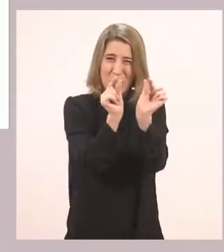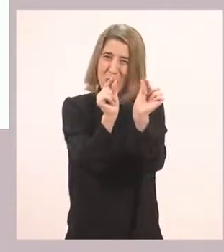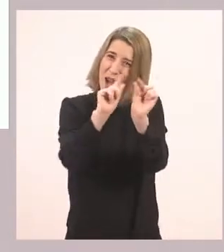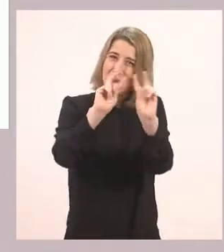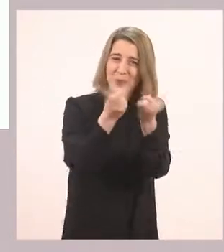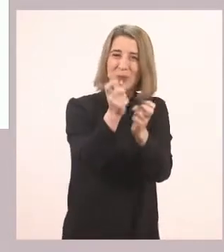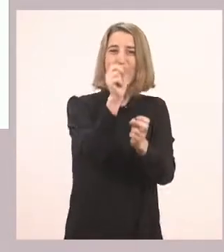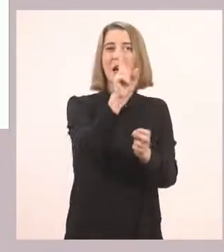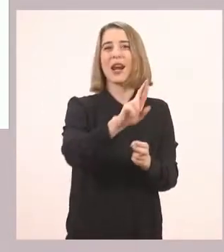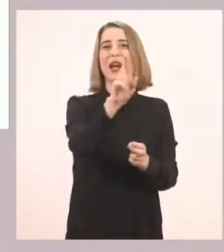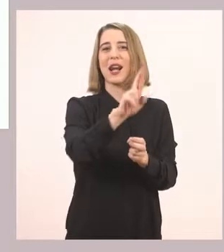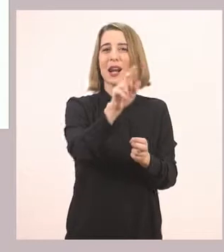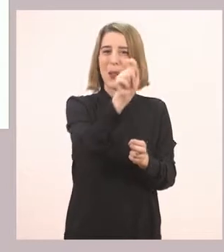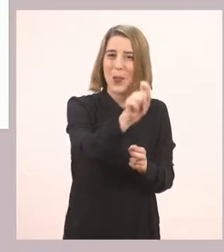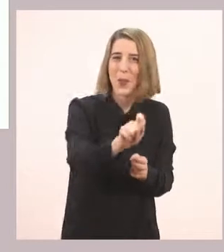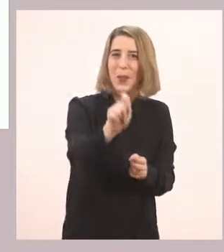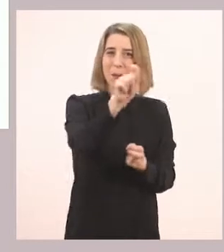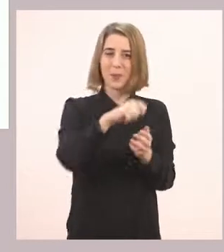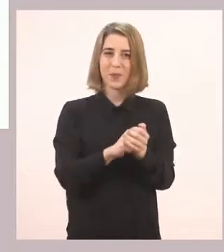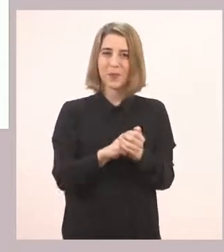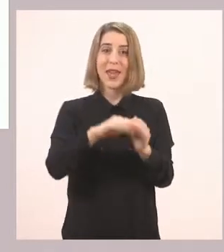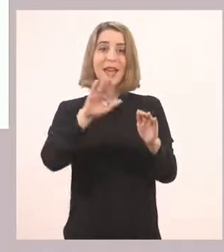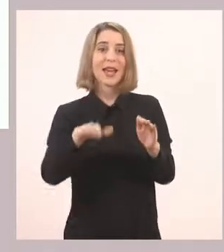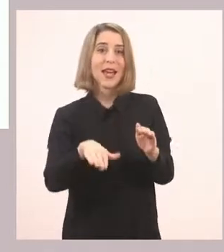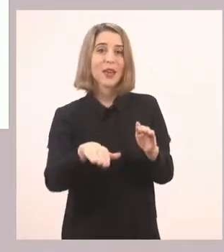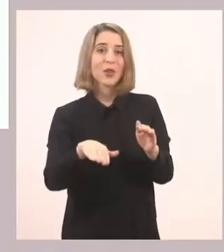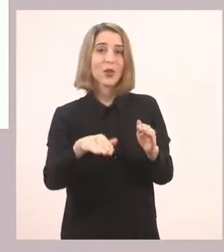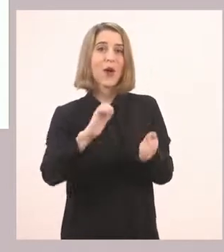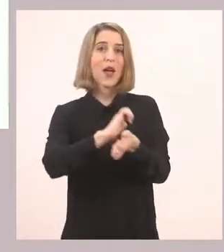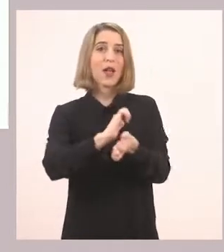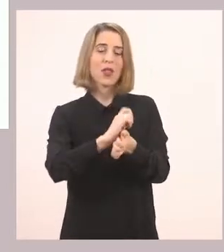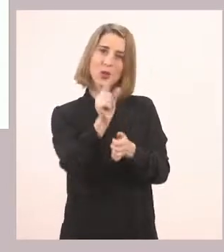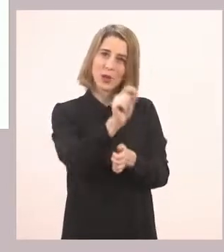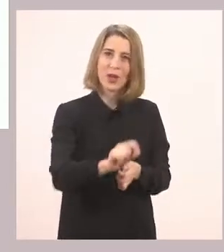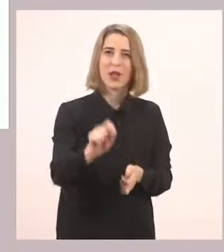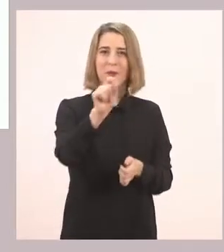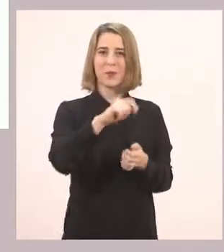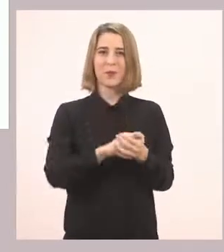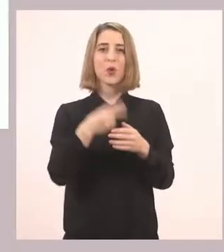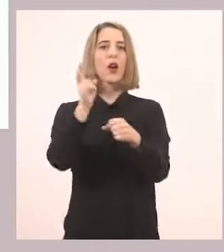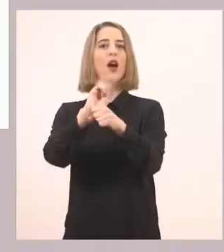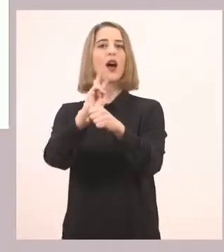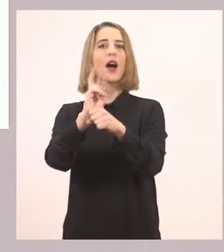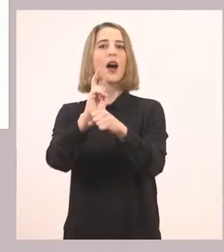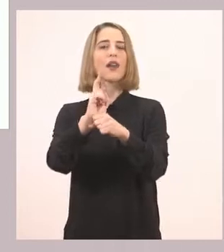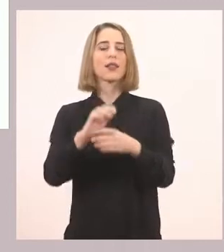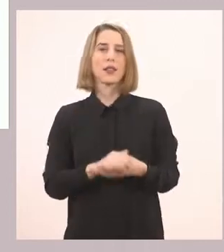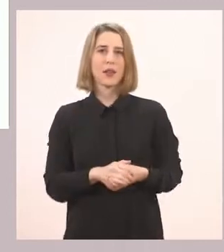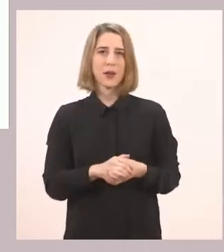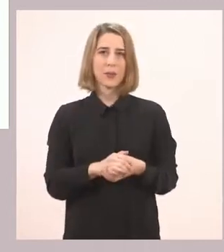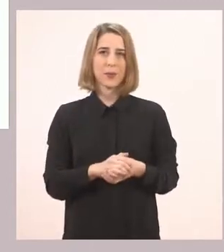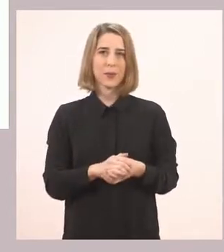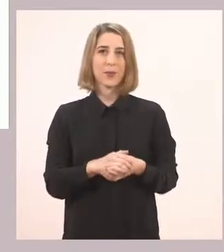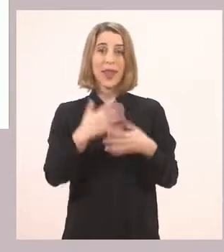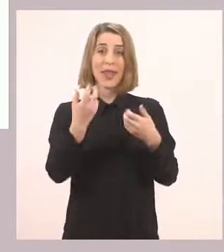στην εικονογράφηση. Και τις εκδόσεις κάτω. Πάμε στον χάρτη. Στον χάρτη